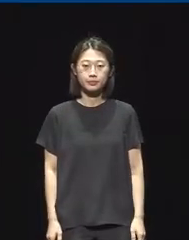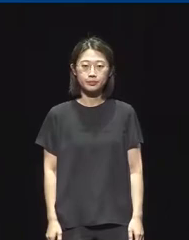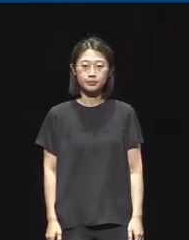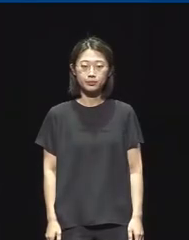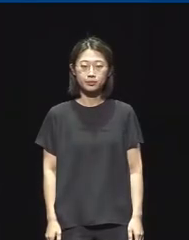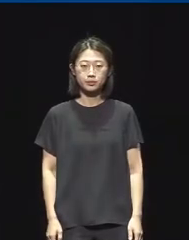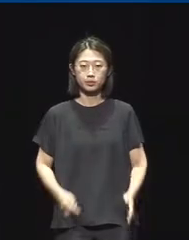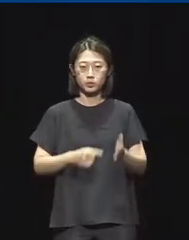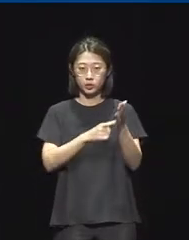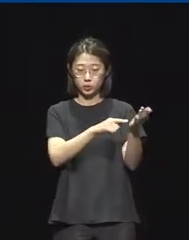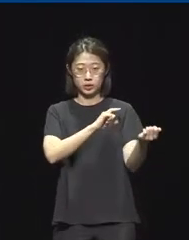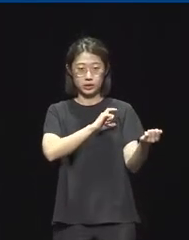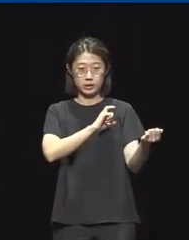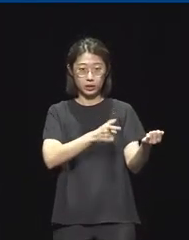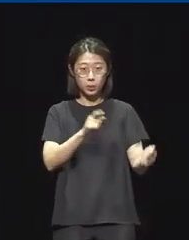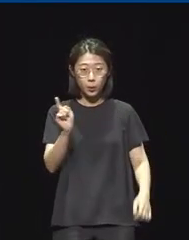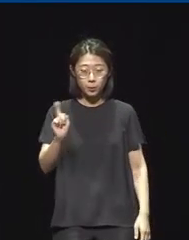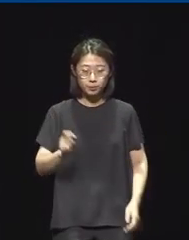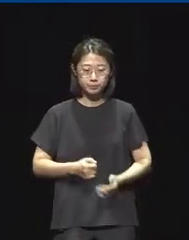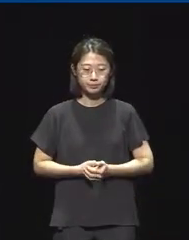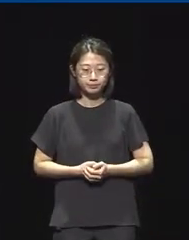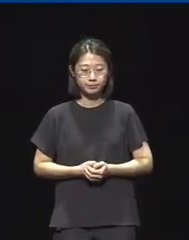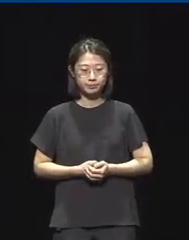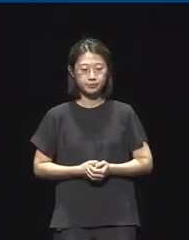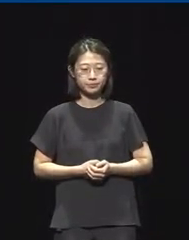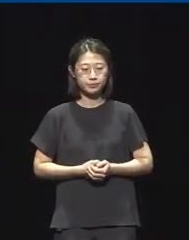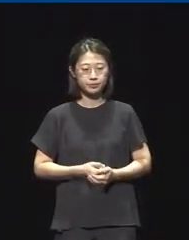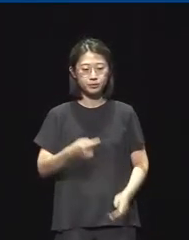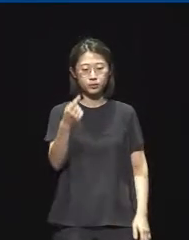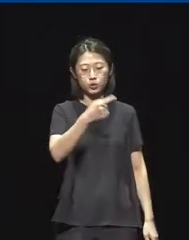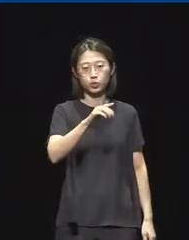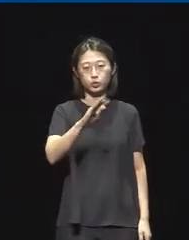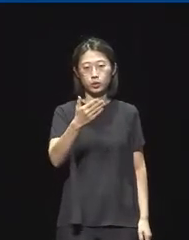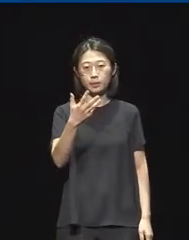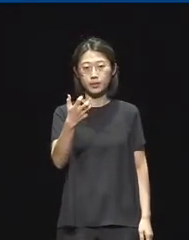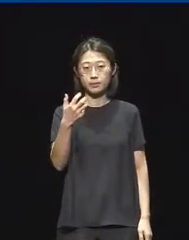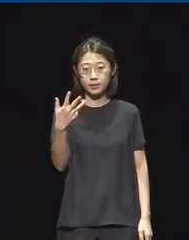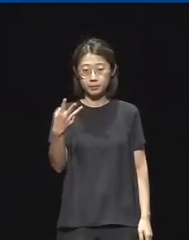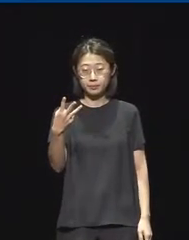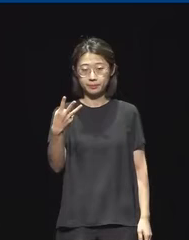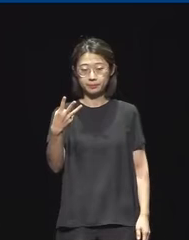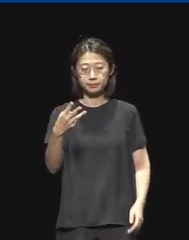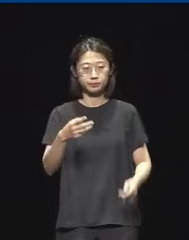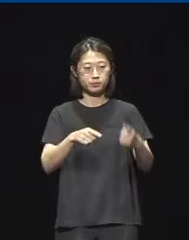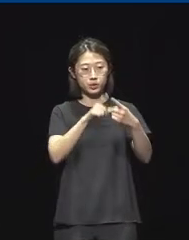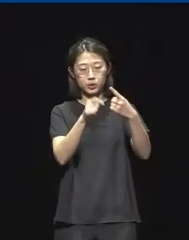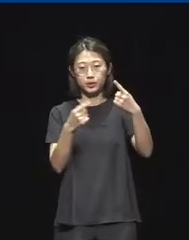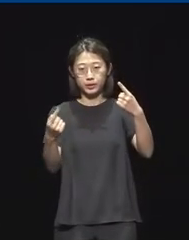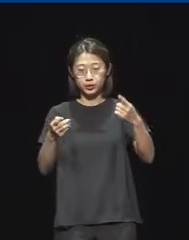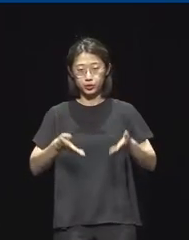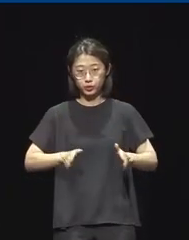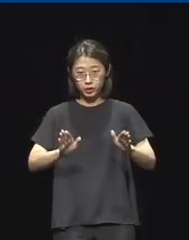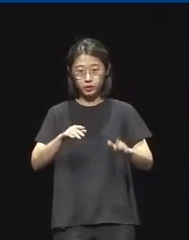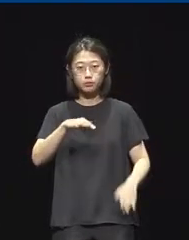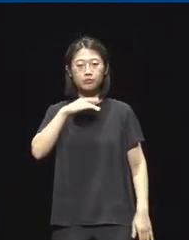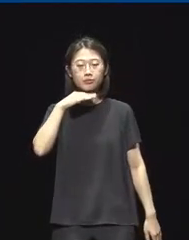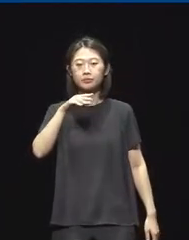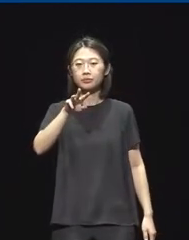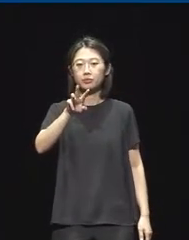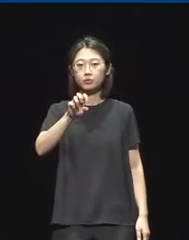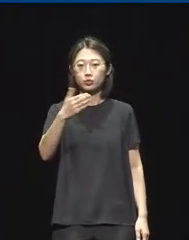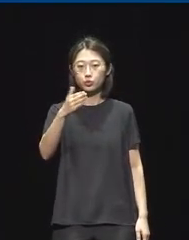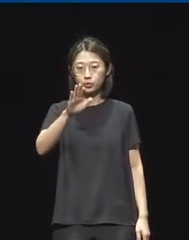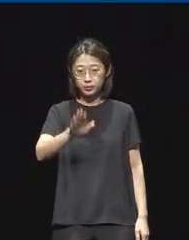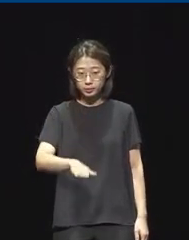저희 지원 신청 자격은 1983년 1월 1일 이후 출생자만 39세 이하의